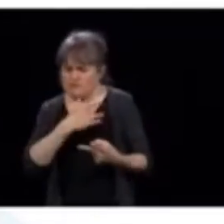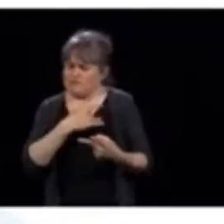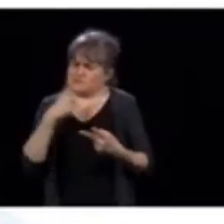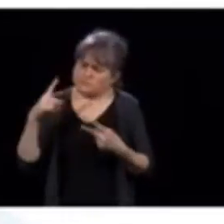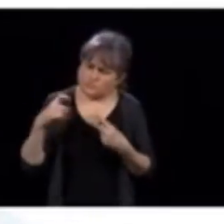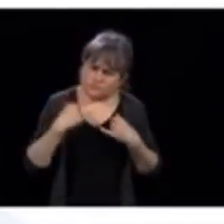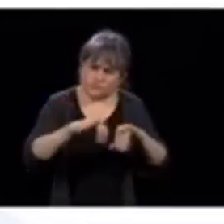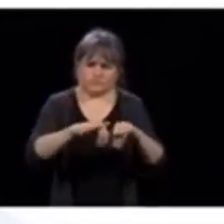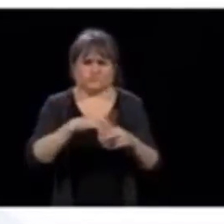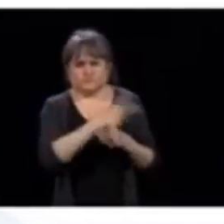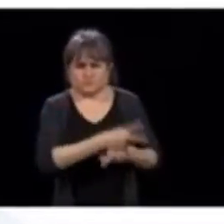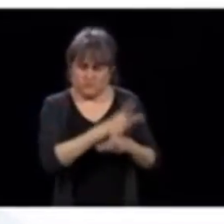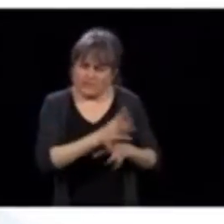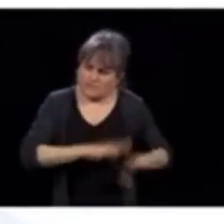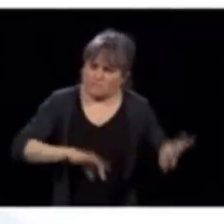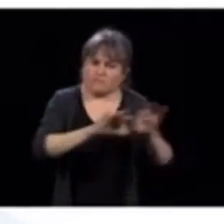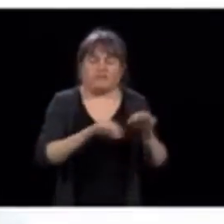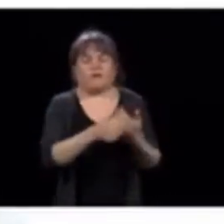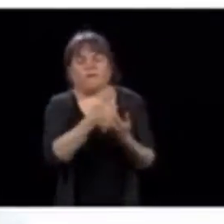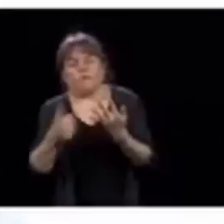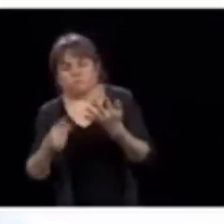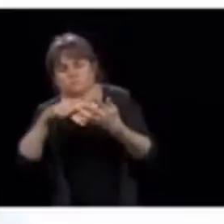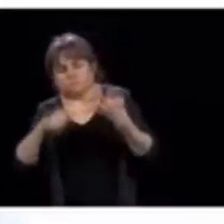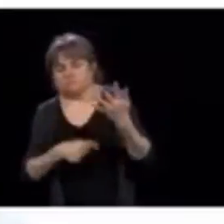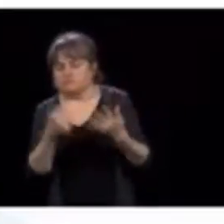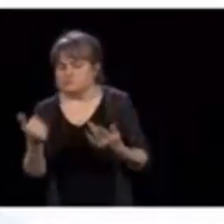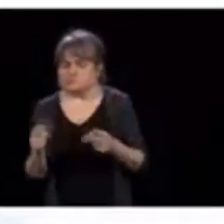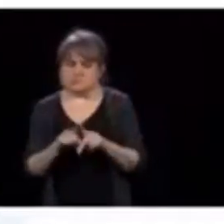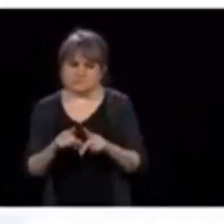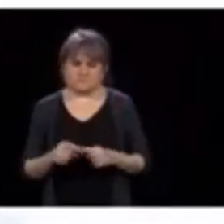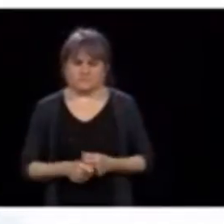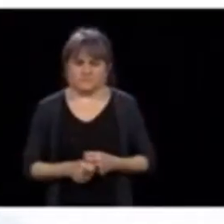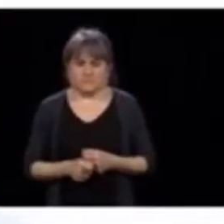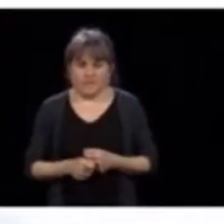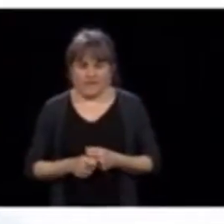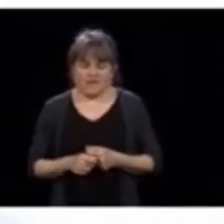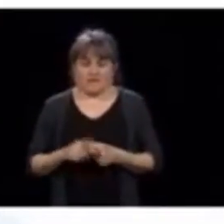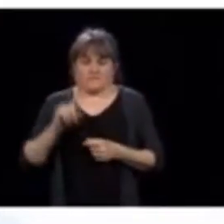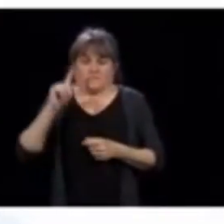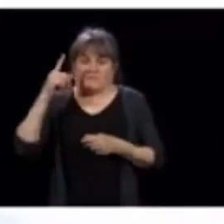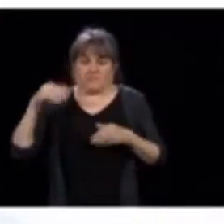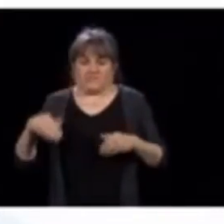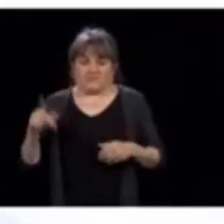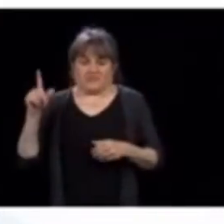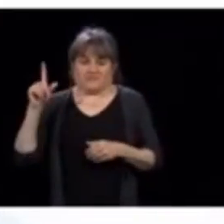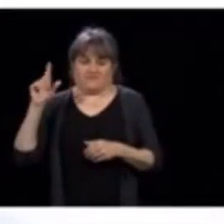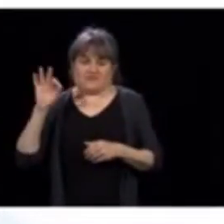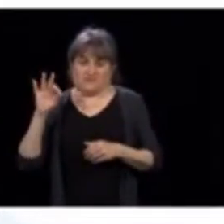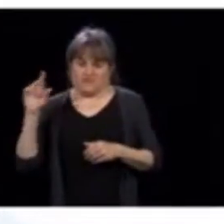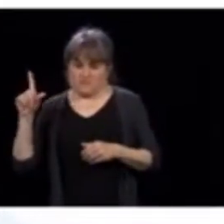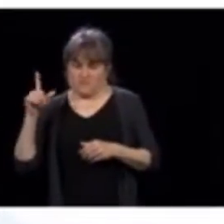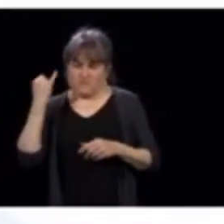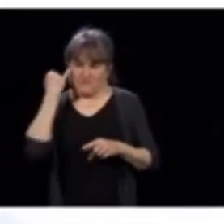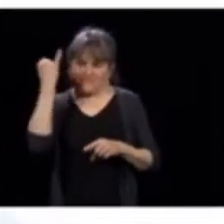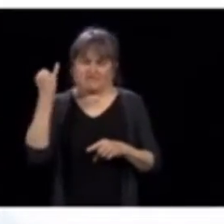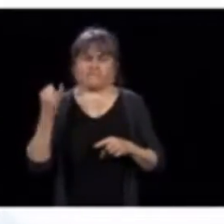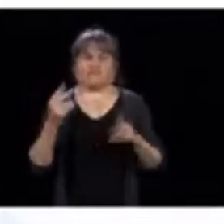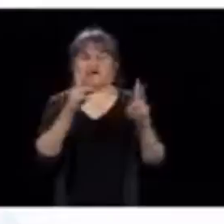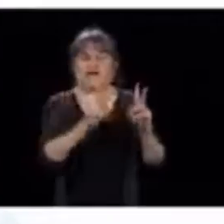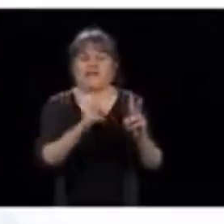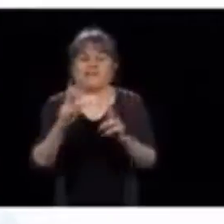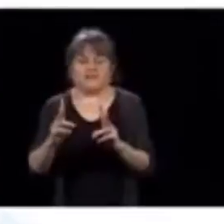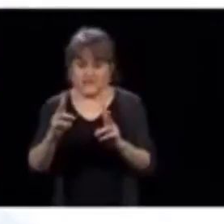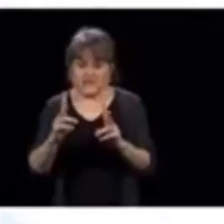sphères d'activité très importantes. Juste peut-être pour vous donner quelques chiffres, on avait 18 000 lits qui étaient utilisés dans les hôpitaux.